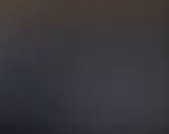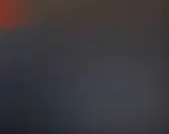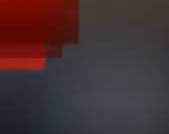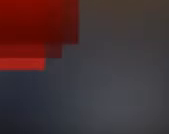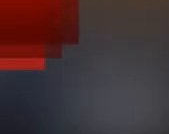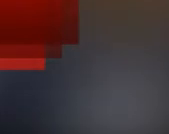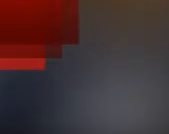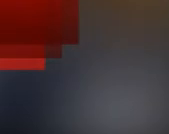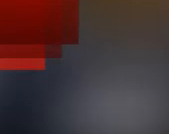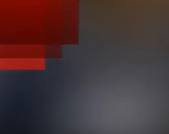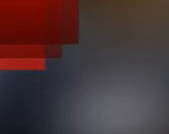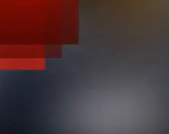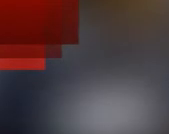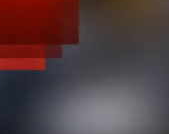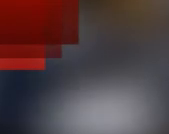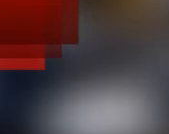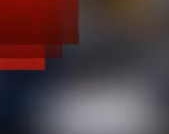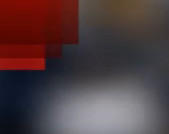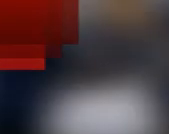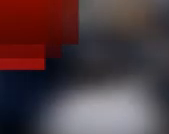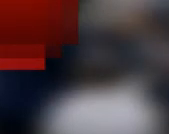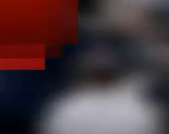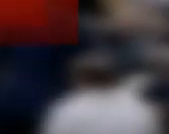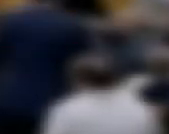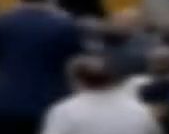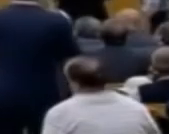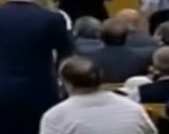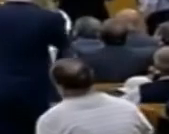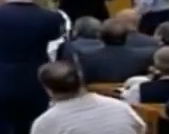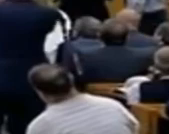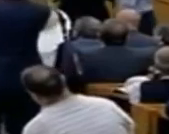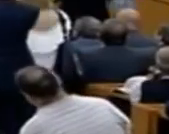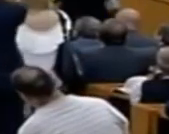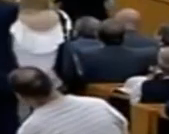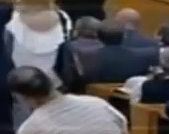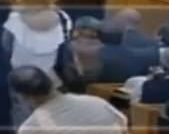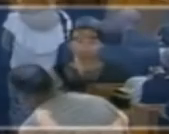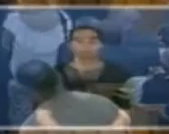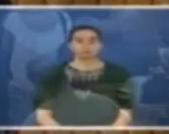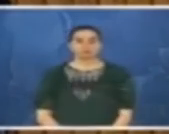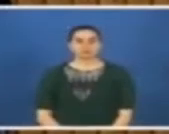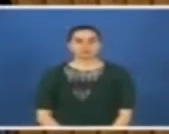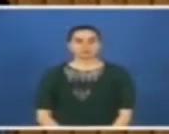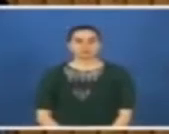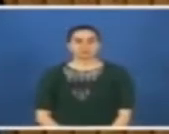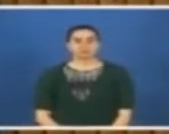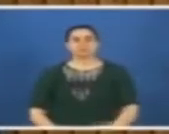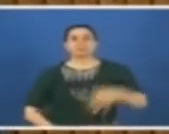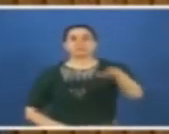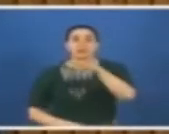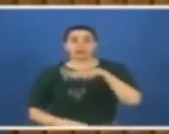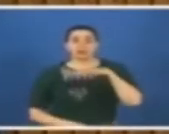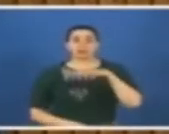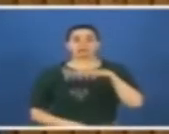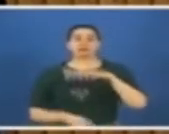Dün yetkililerin yaptığı açıklama, şehit sayımızın 700'ü geçtiği. Herkesin